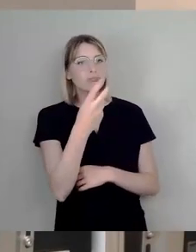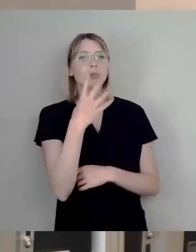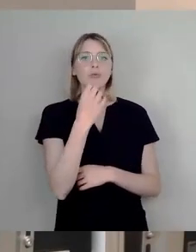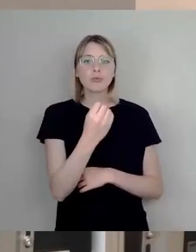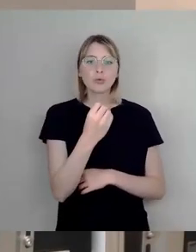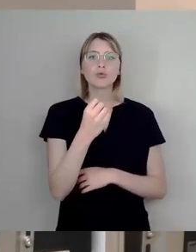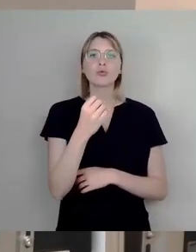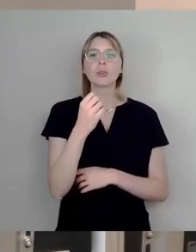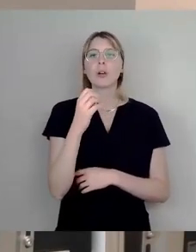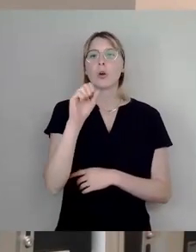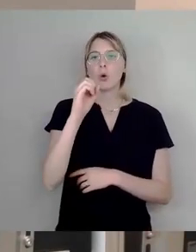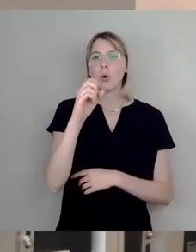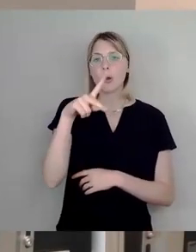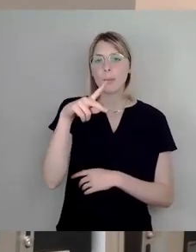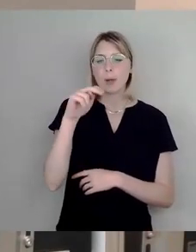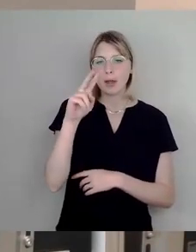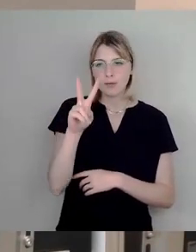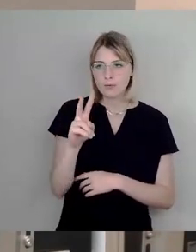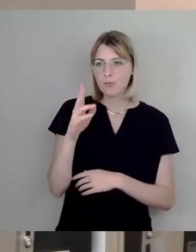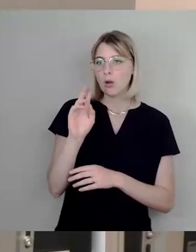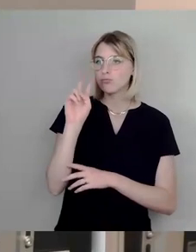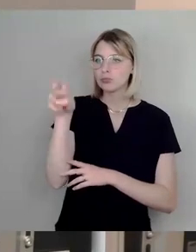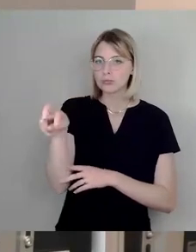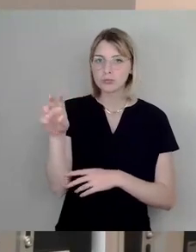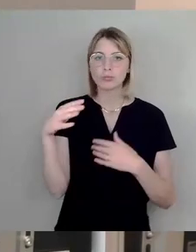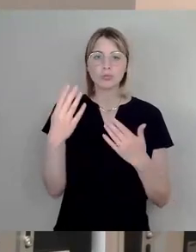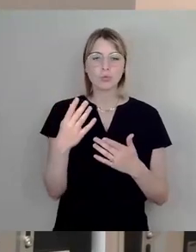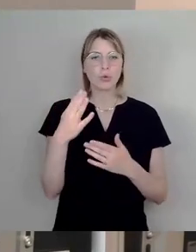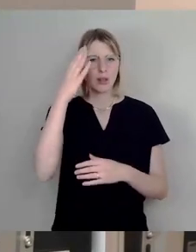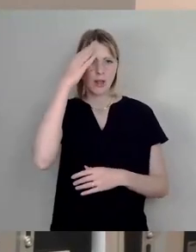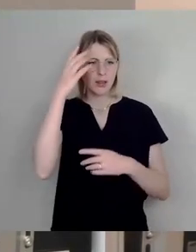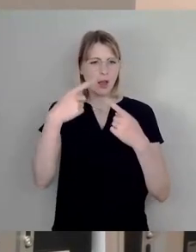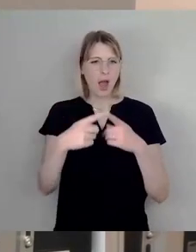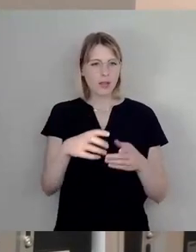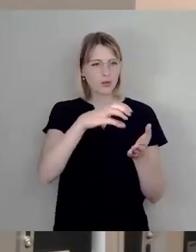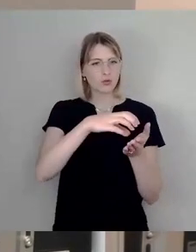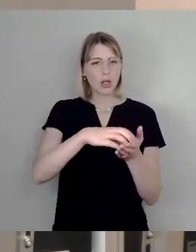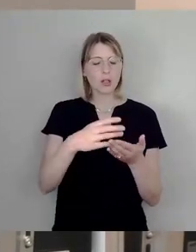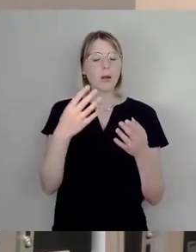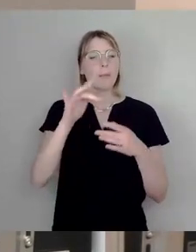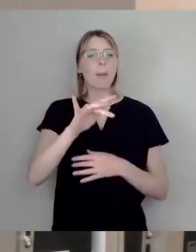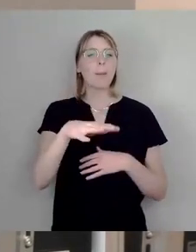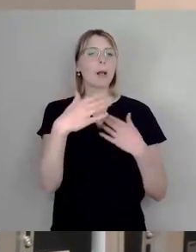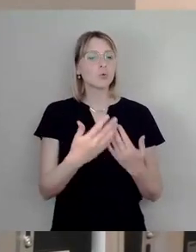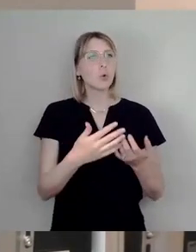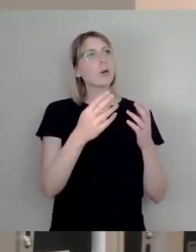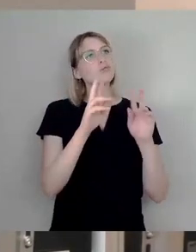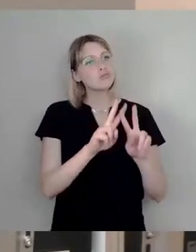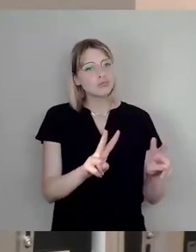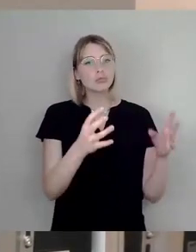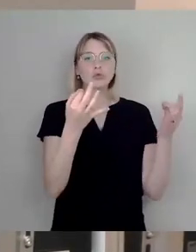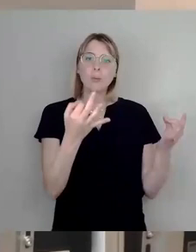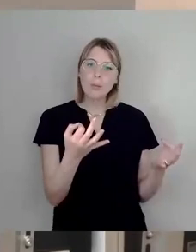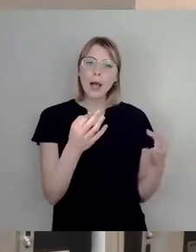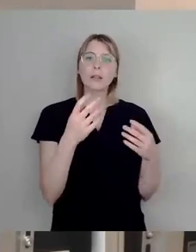Ja, und wer das in anderen Städten kennt, das kann manchmal sehr entspannt ablaufen, das kann manchmal aber auch nicht so befriedigend sein.